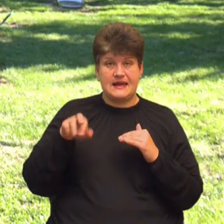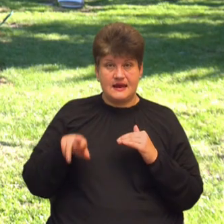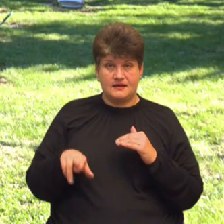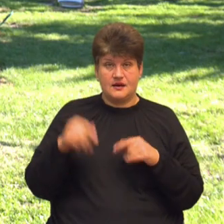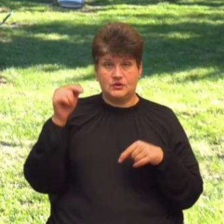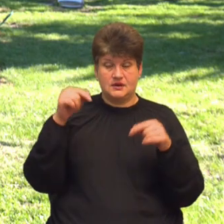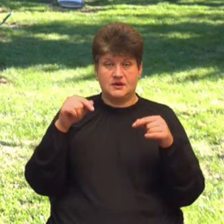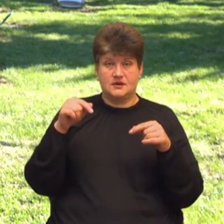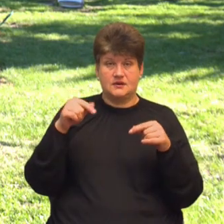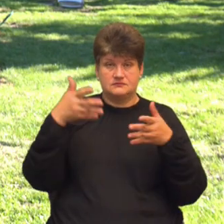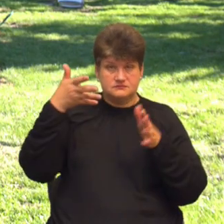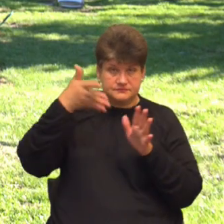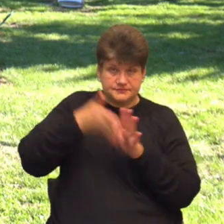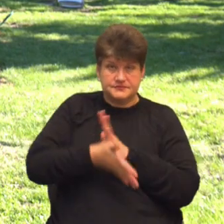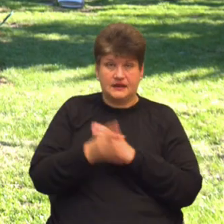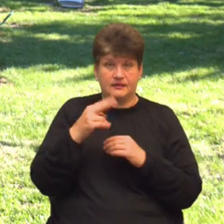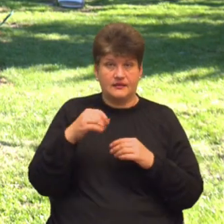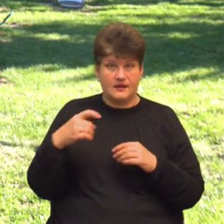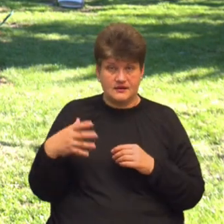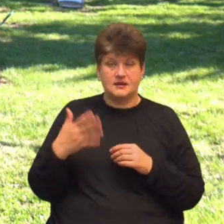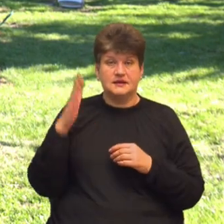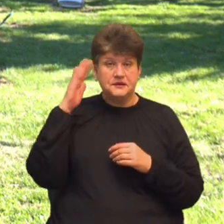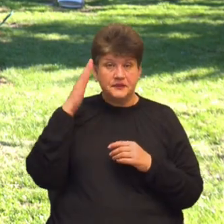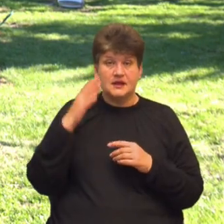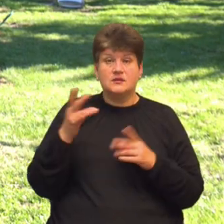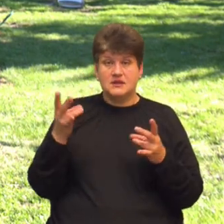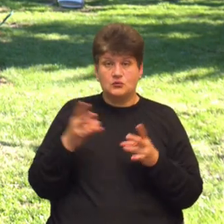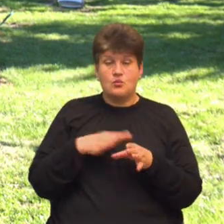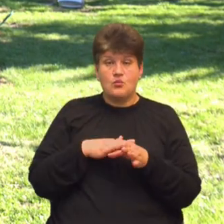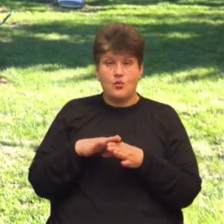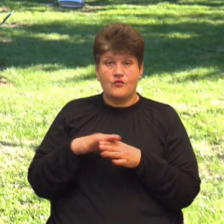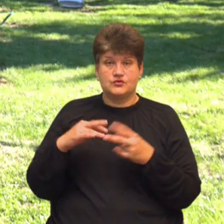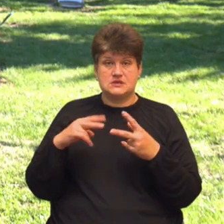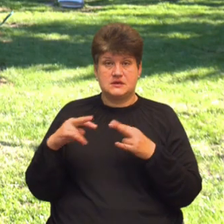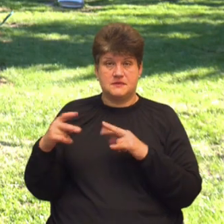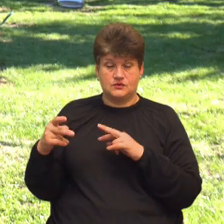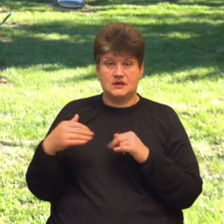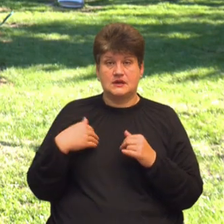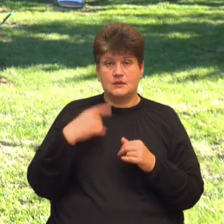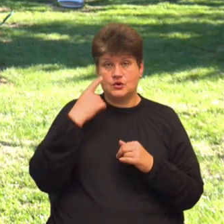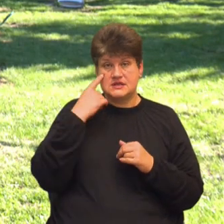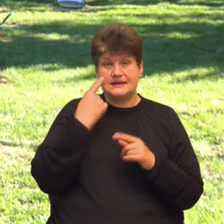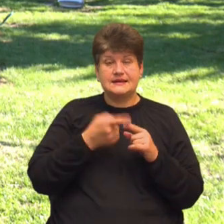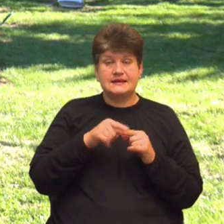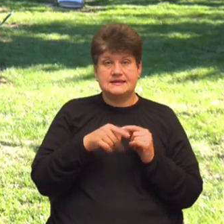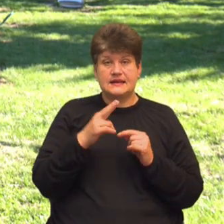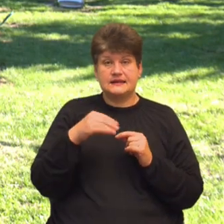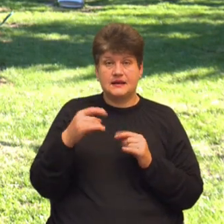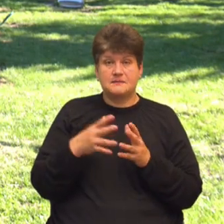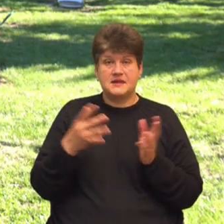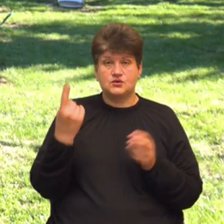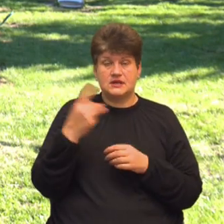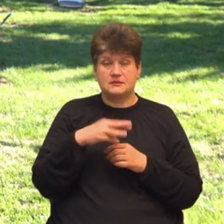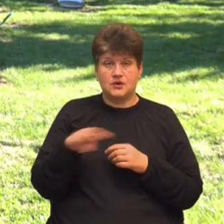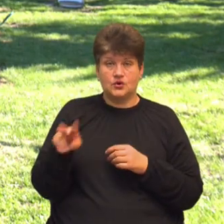той дах. І от так ми побачили, що треба його повністю замінювати. Нам оцінили цей дах більше мільйона, мільйон